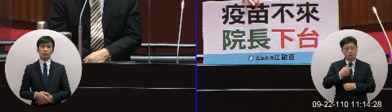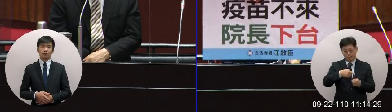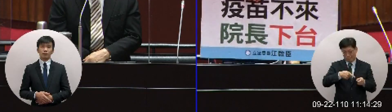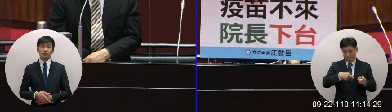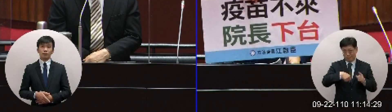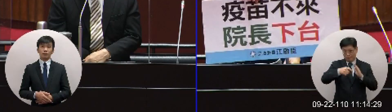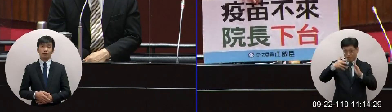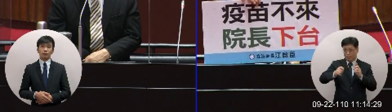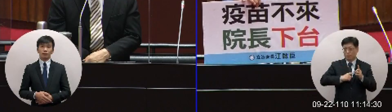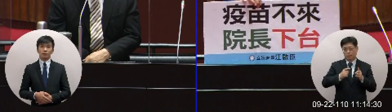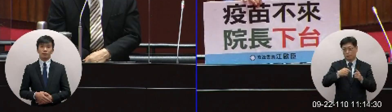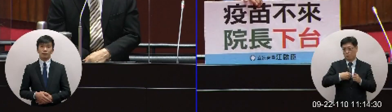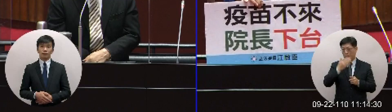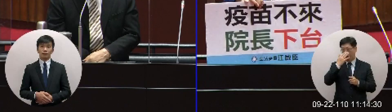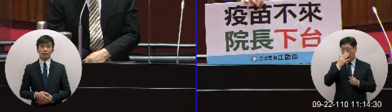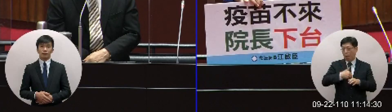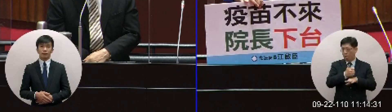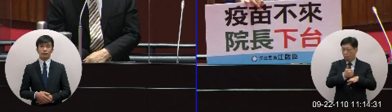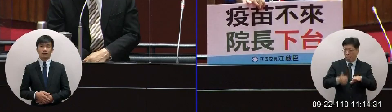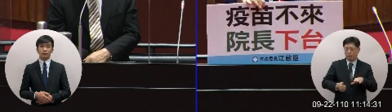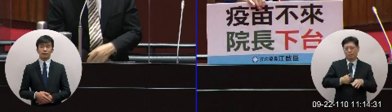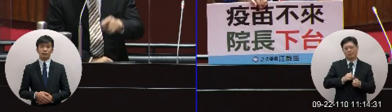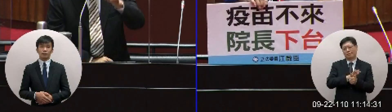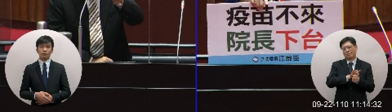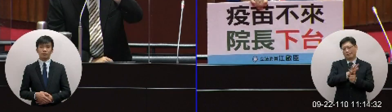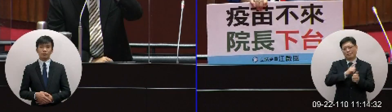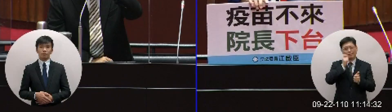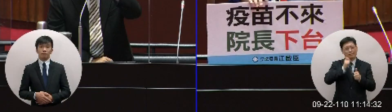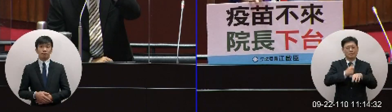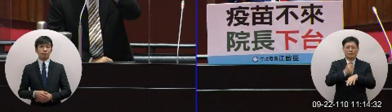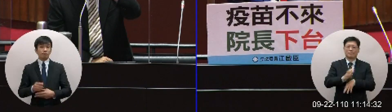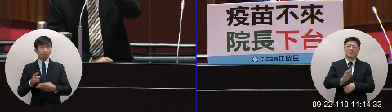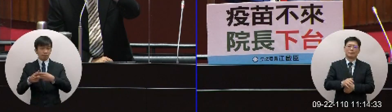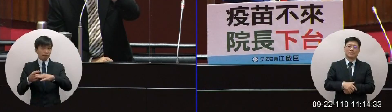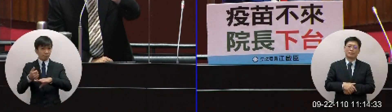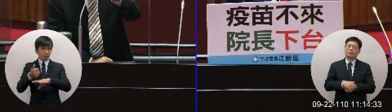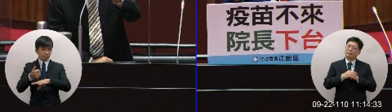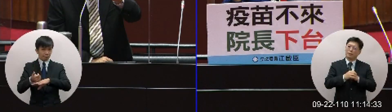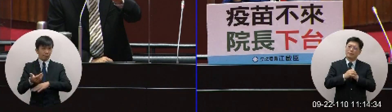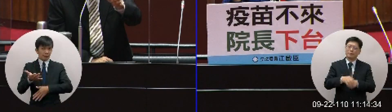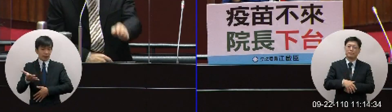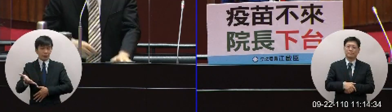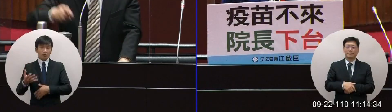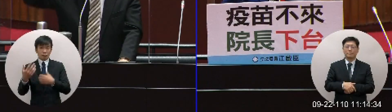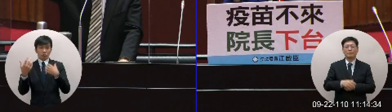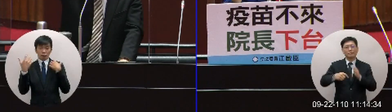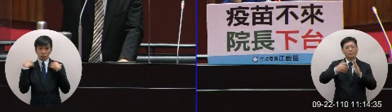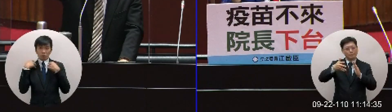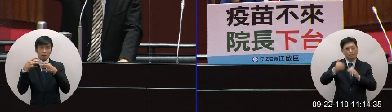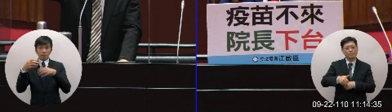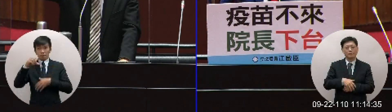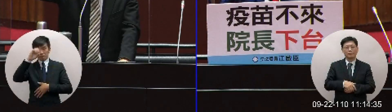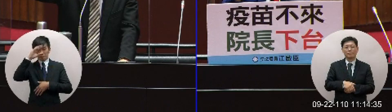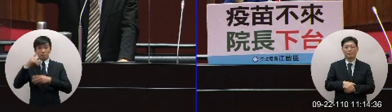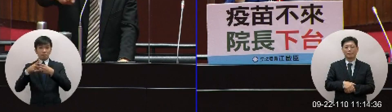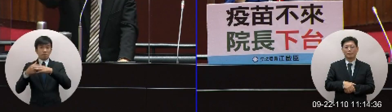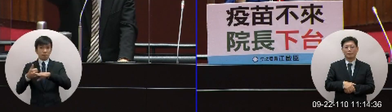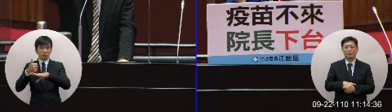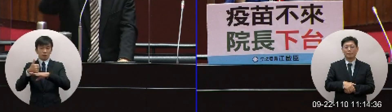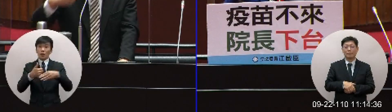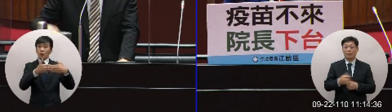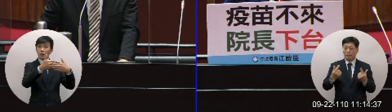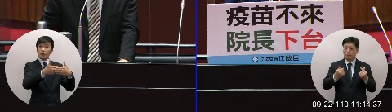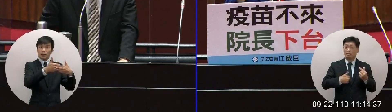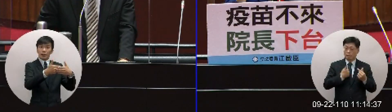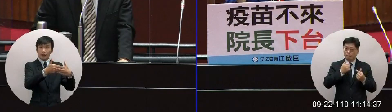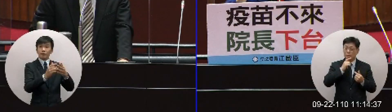這個位置你都不敢躲你不要那麼愛做官主席你做主席連中國一再阻擋我們你